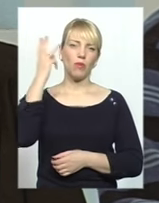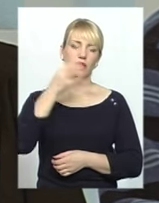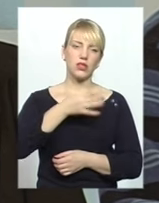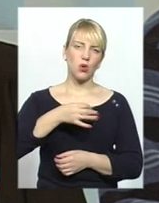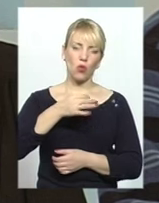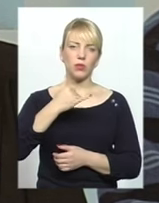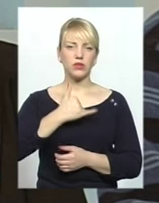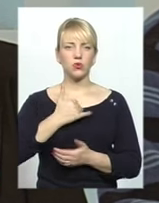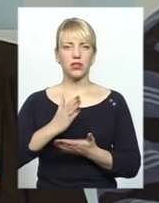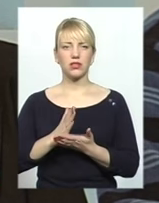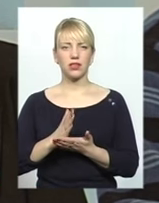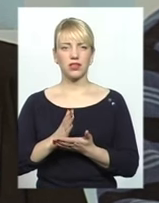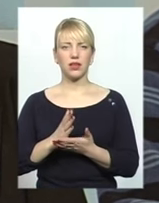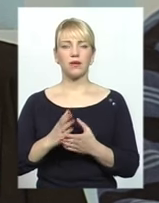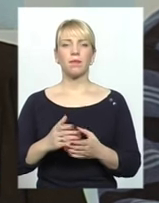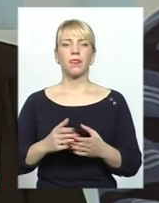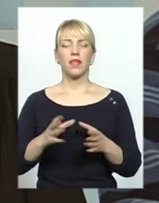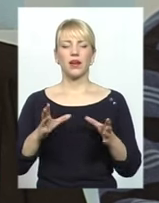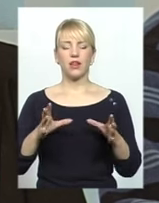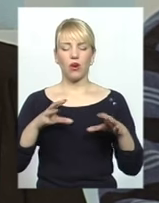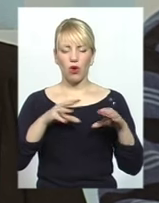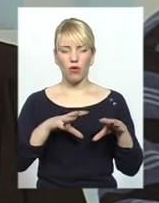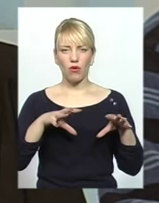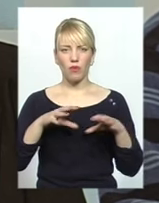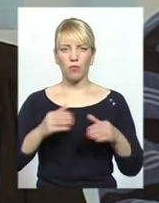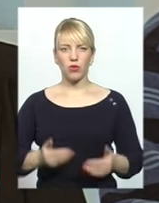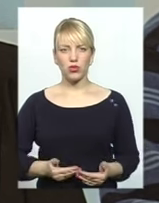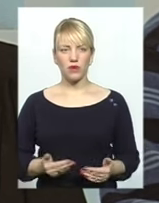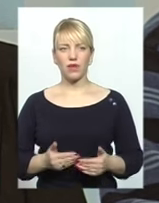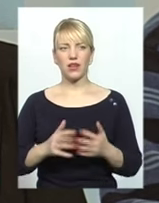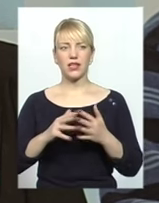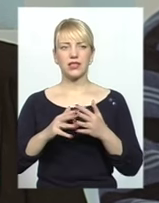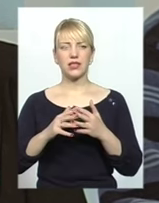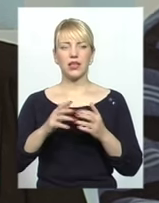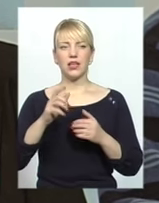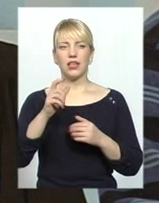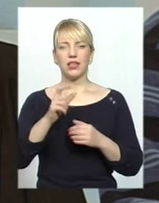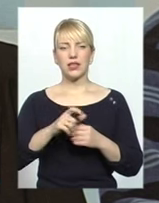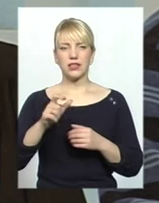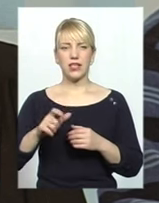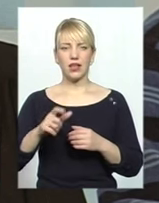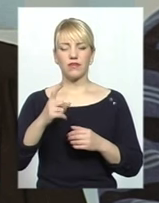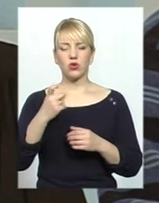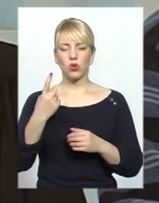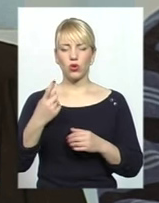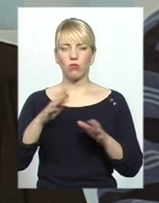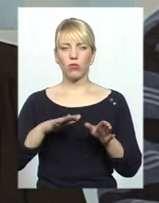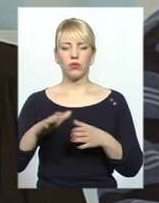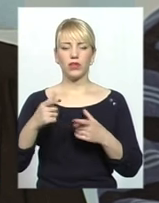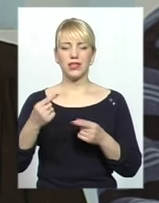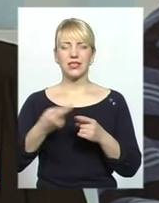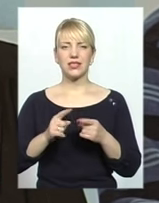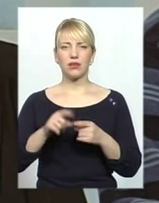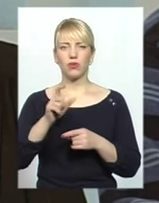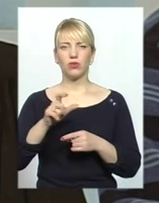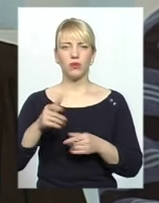У нас є компактне проживання єврейського населення в 101 населеному пункті, де з цими людьми ми спілкуємося.